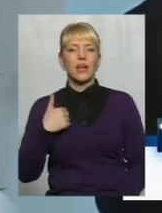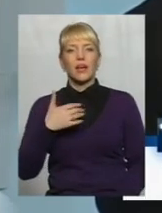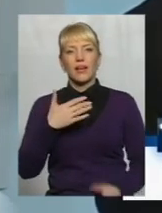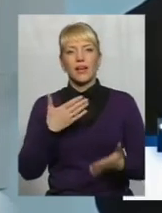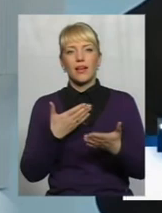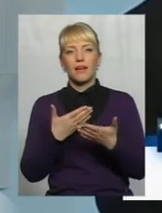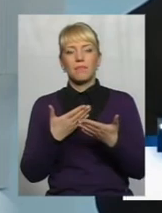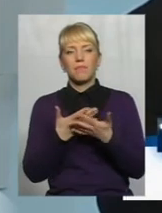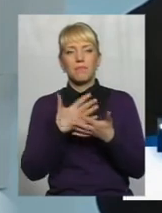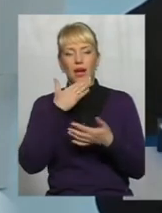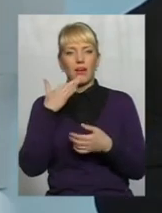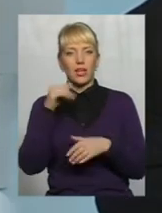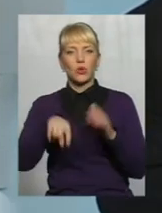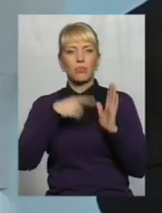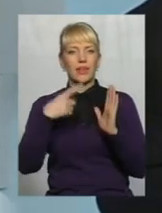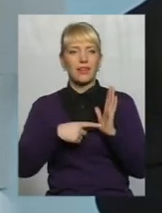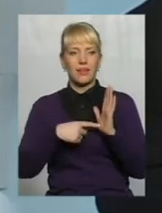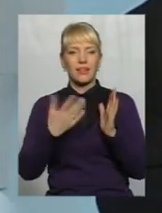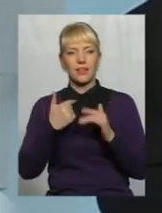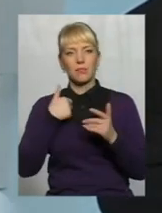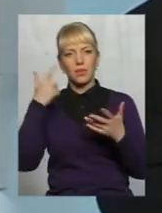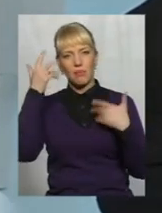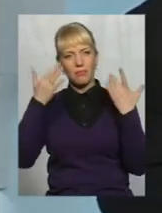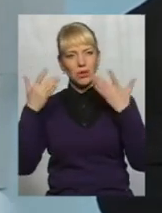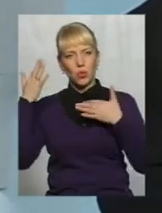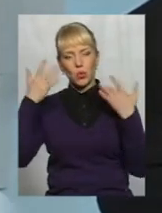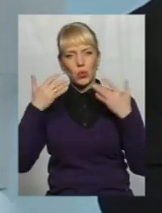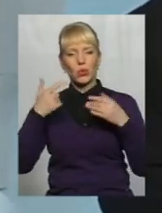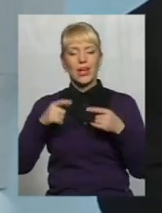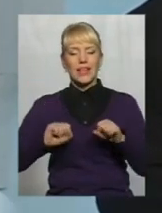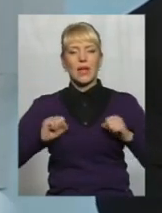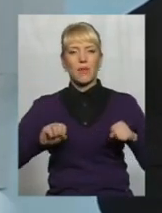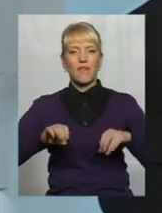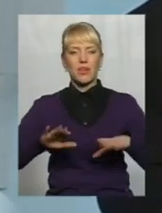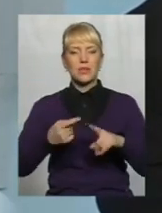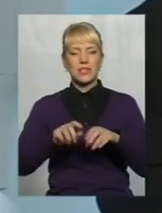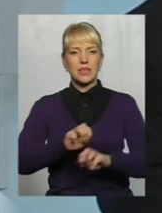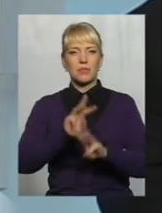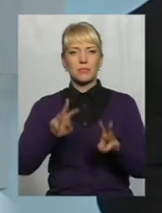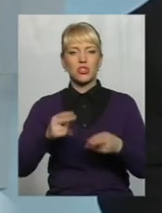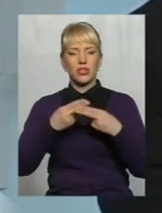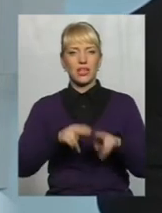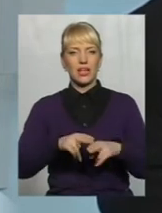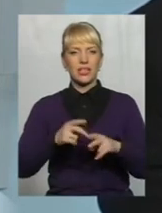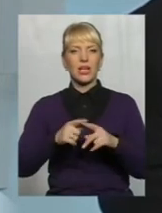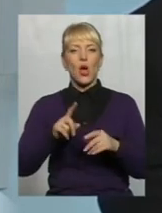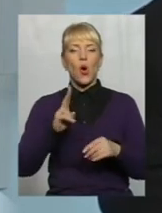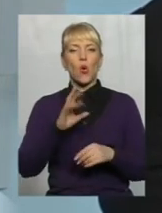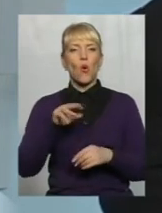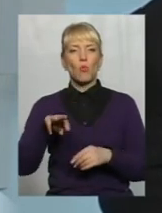питань, над якими я міркую і намагаюся вирішити, це забезпечення технікою, комунальних підприємств,